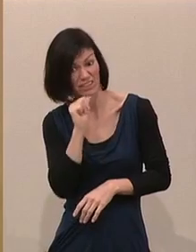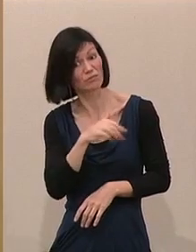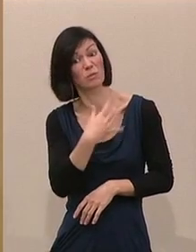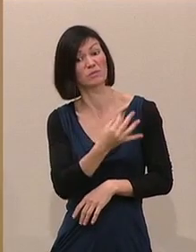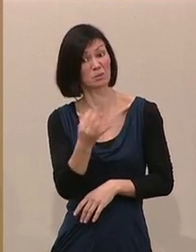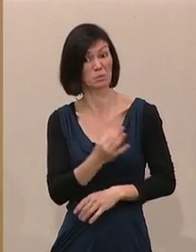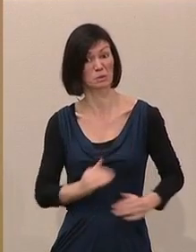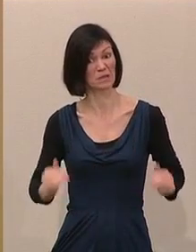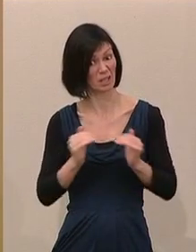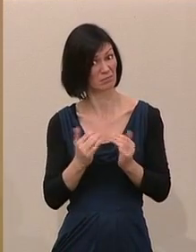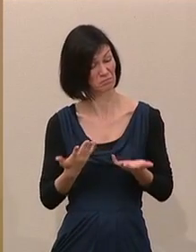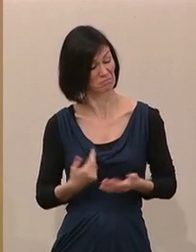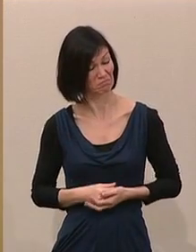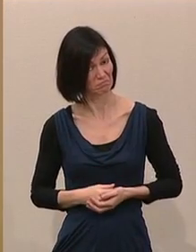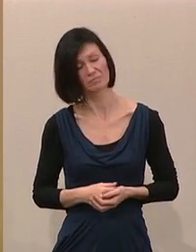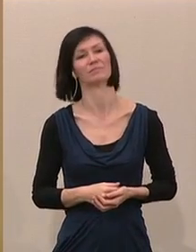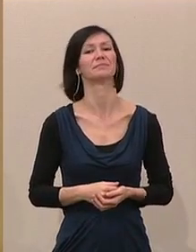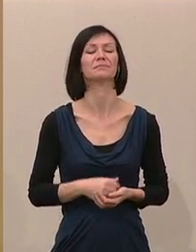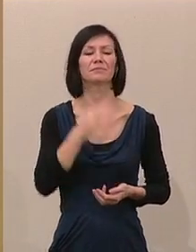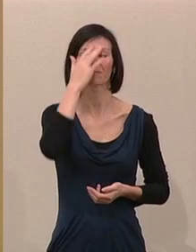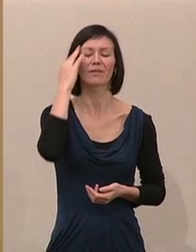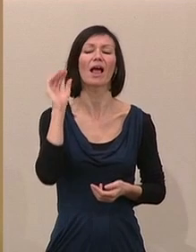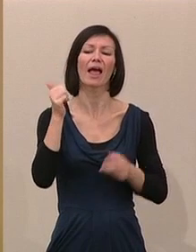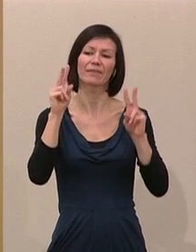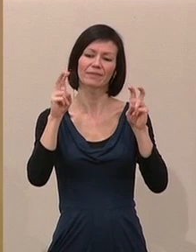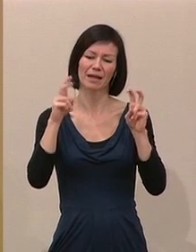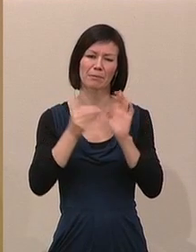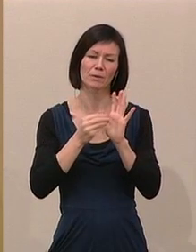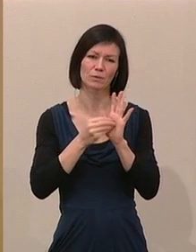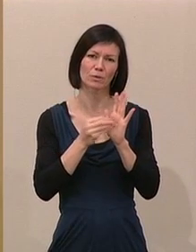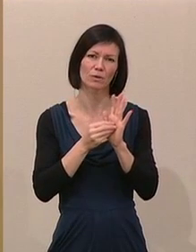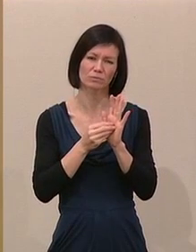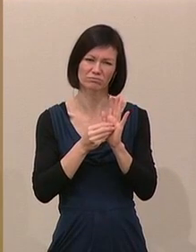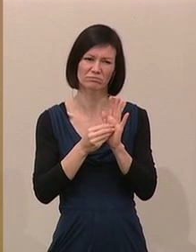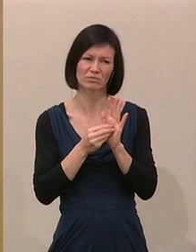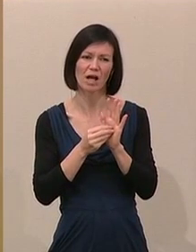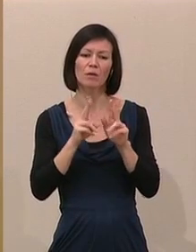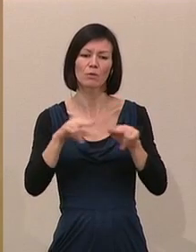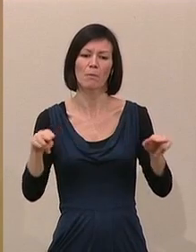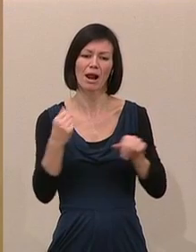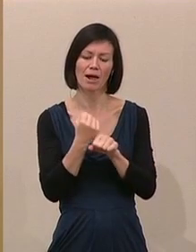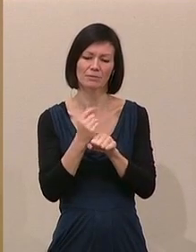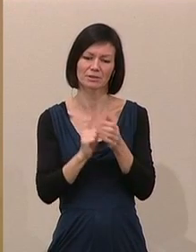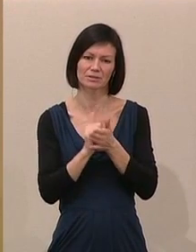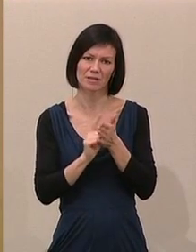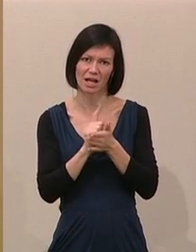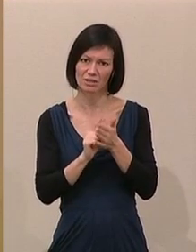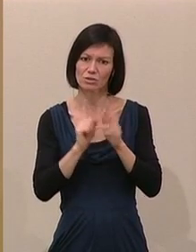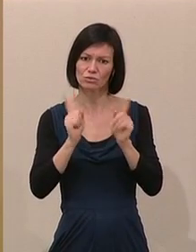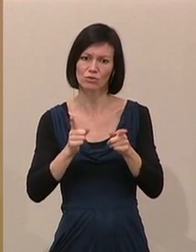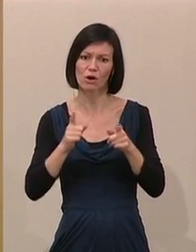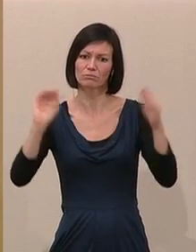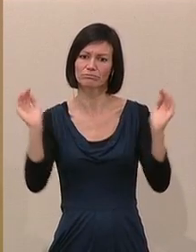Ich möchte noch ein Thema herausgreifen, das ist die Forderung, die Normalarbeitszeit auf 30 Stunden zu verkürzen.